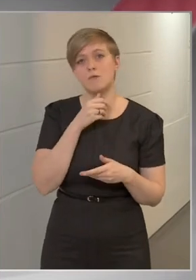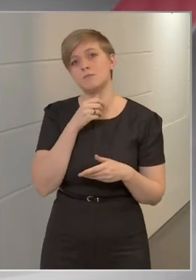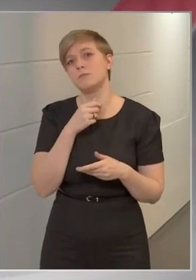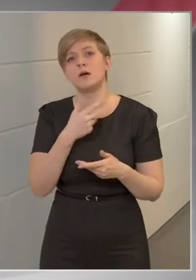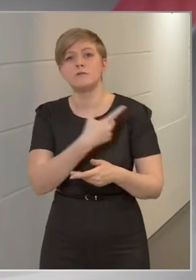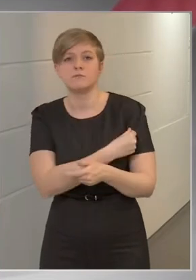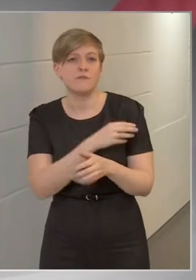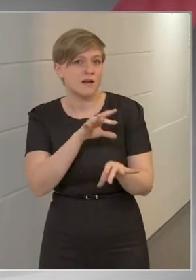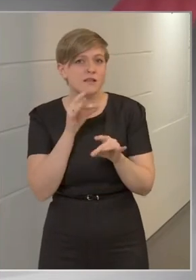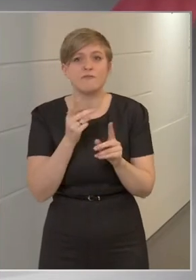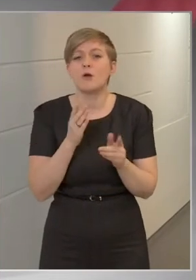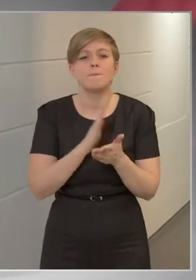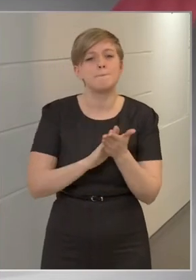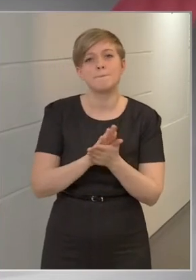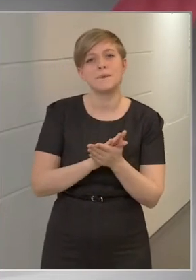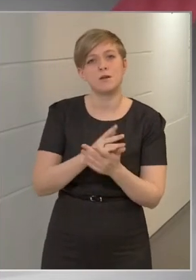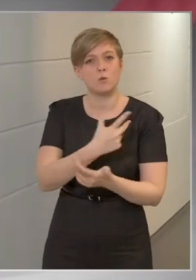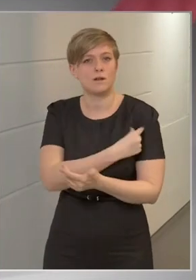szeretnének?